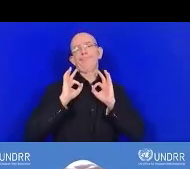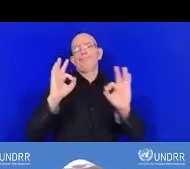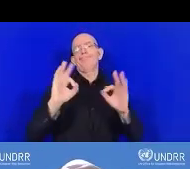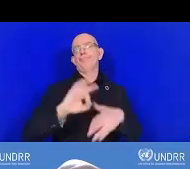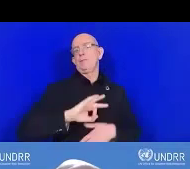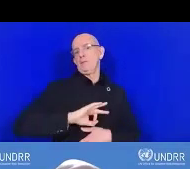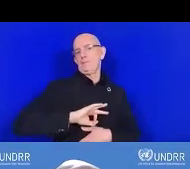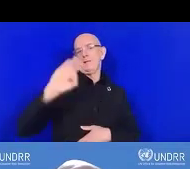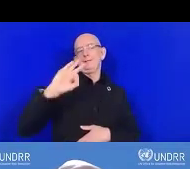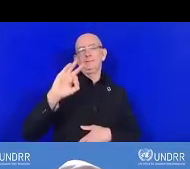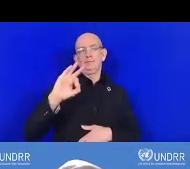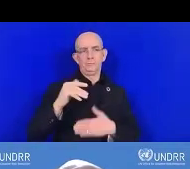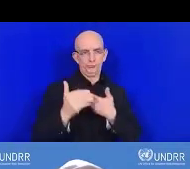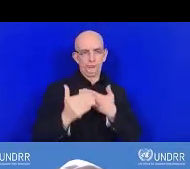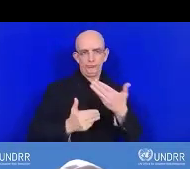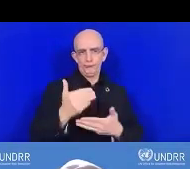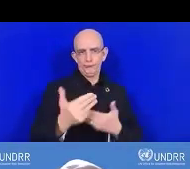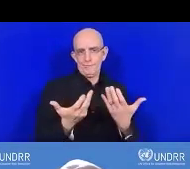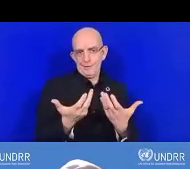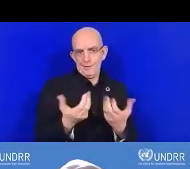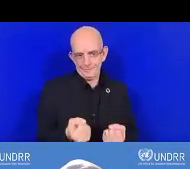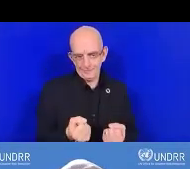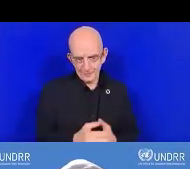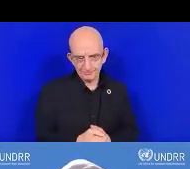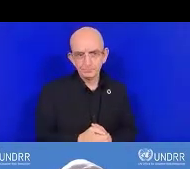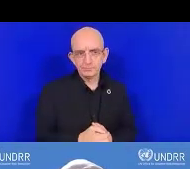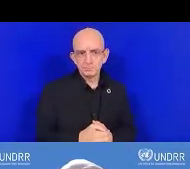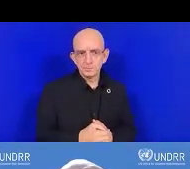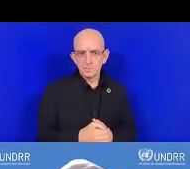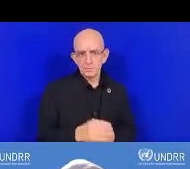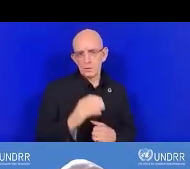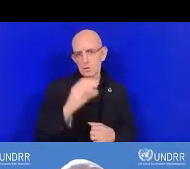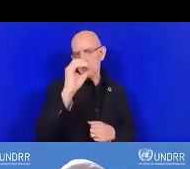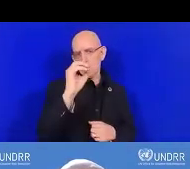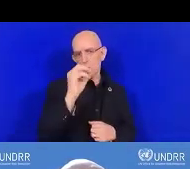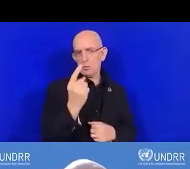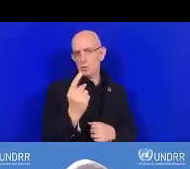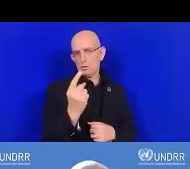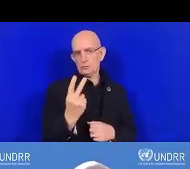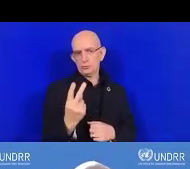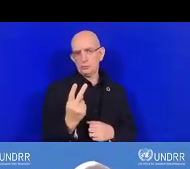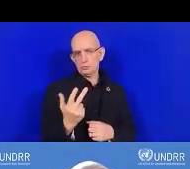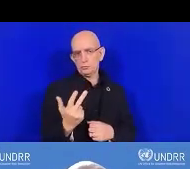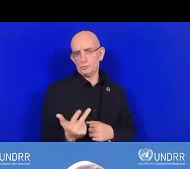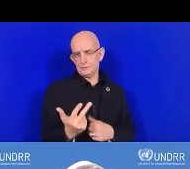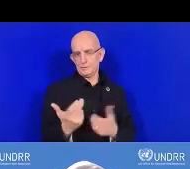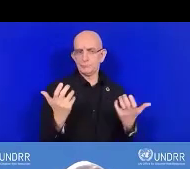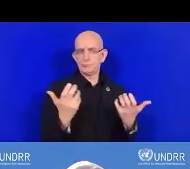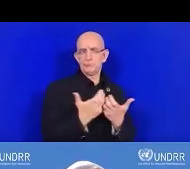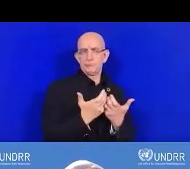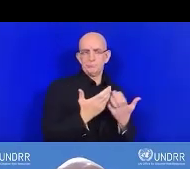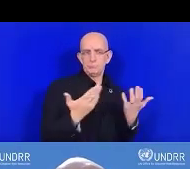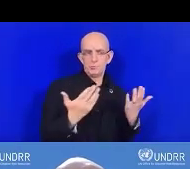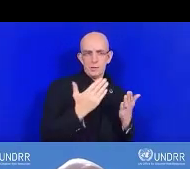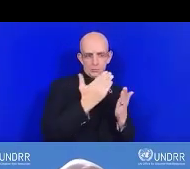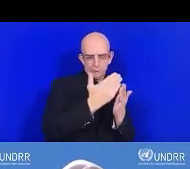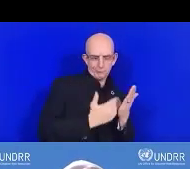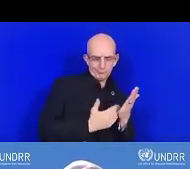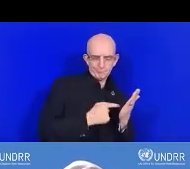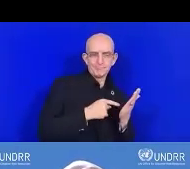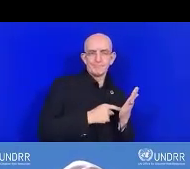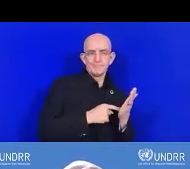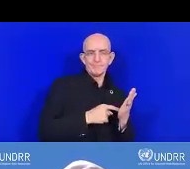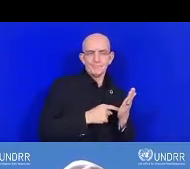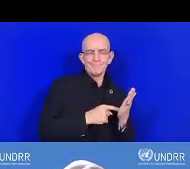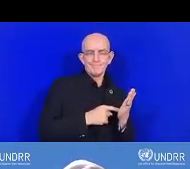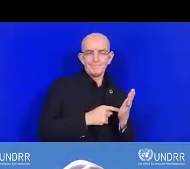en conformité avec les éléments essentiels pour